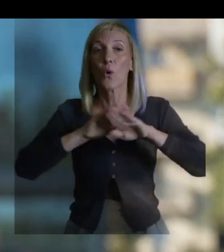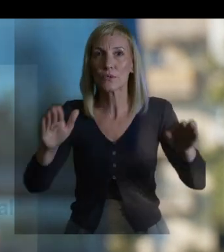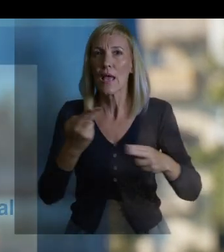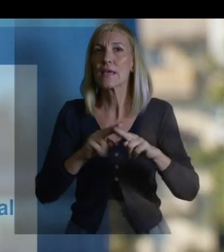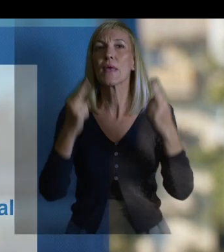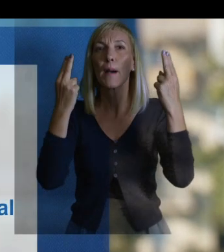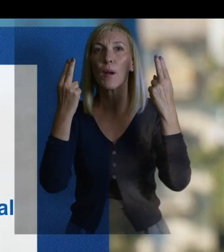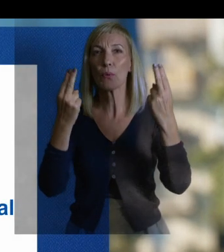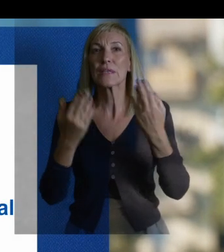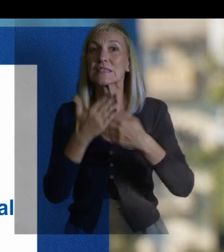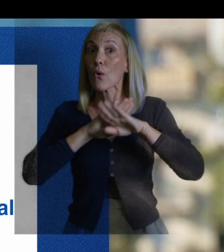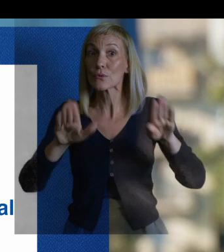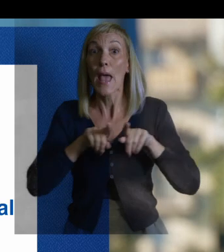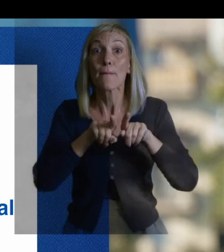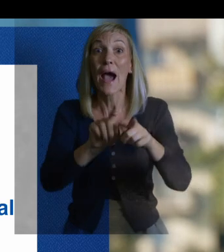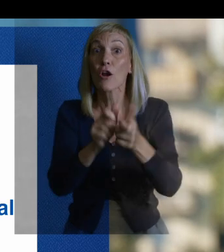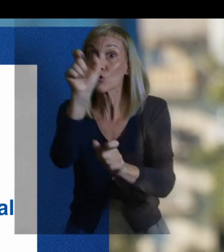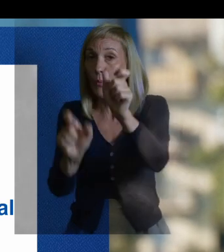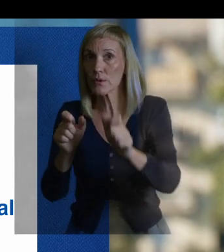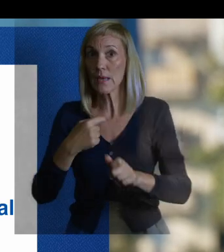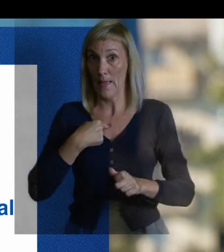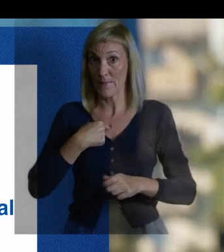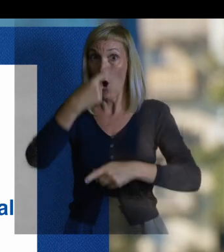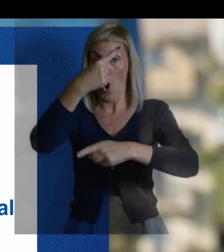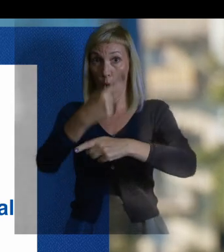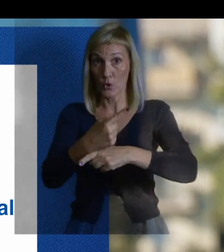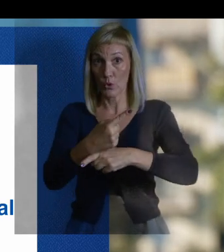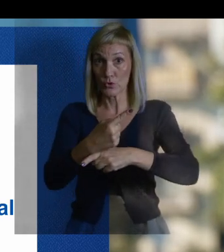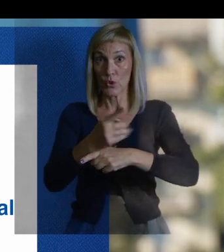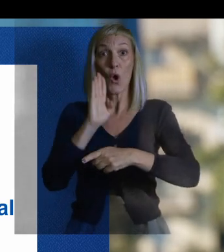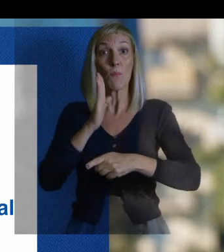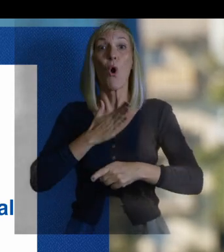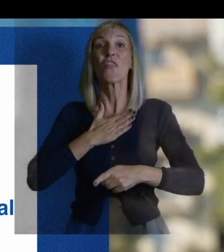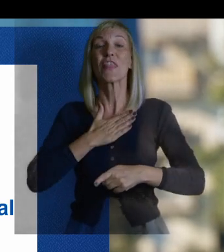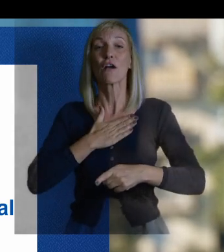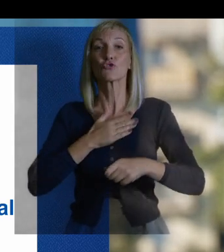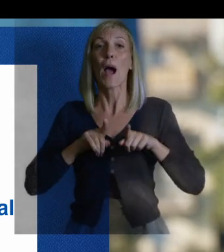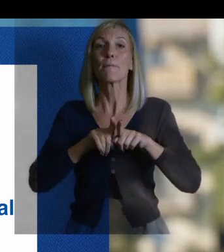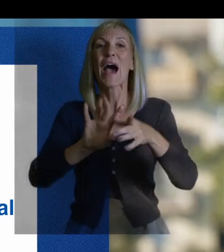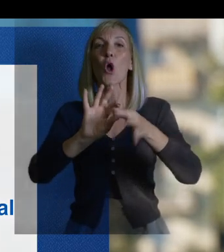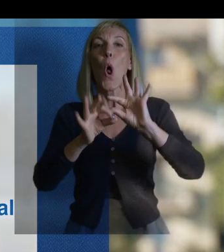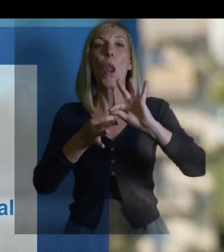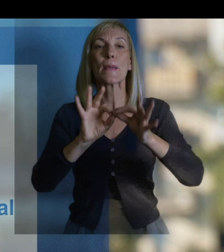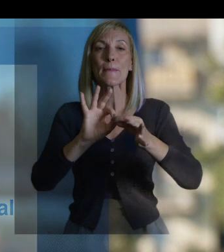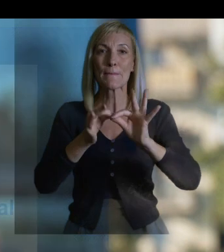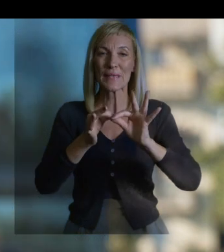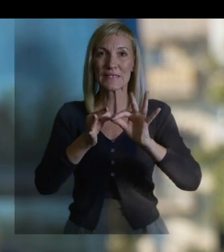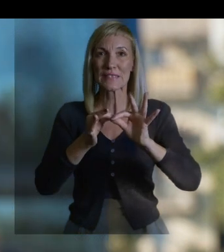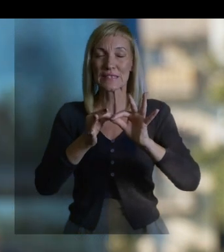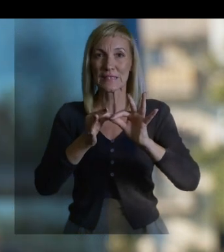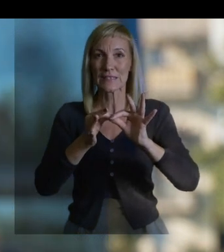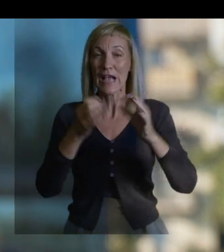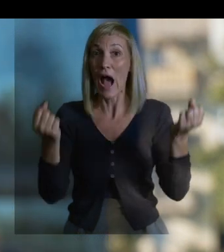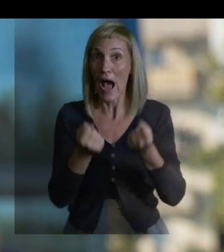najbolj pomemben dogodek za vse parašportnike, smo se odločili, da bomo našo Paralimpijsko zgodbo skupaj z Lidlom za šport in Lidl,